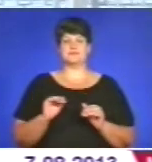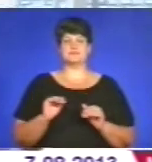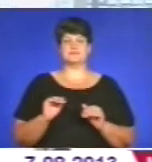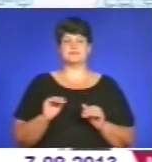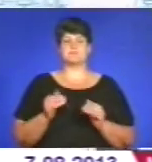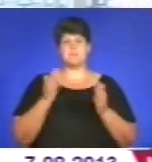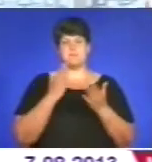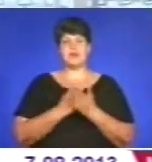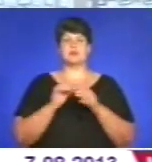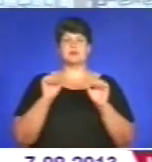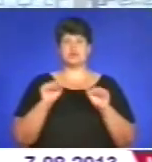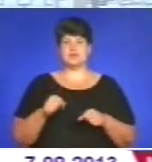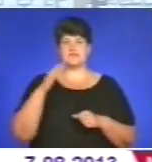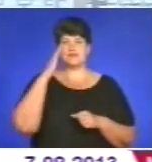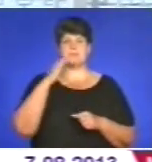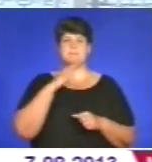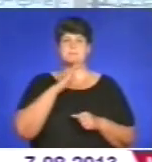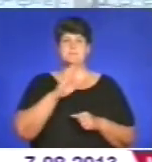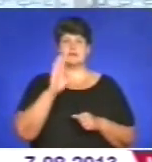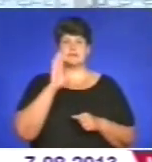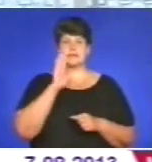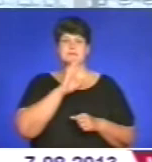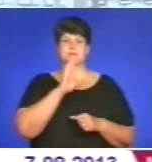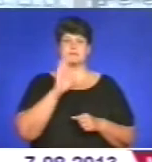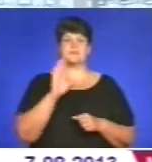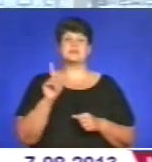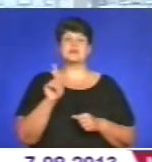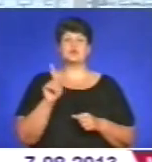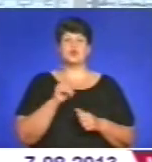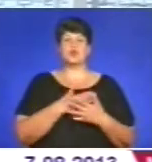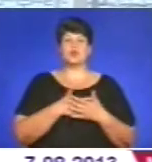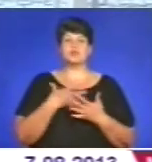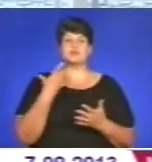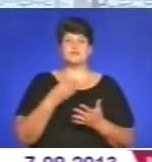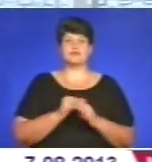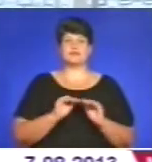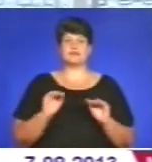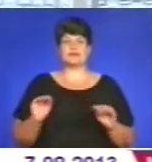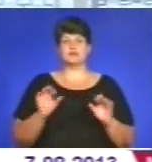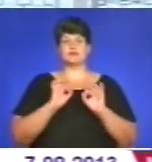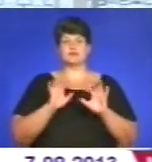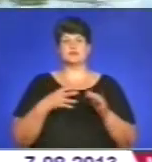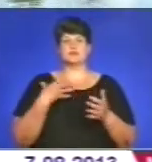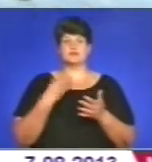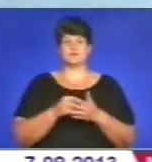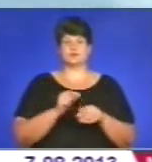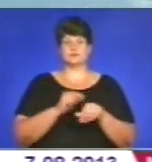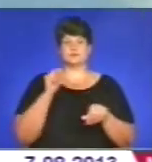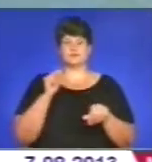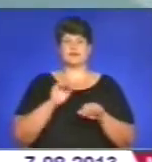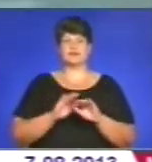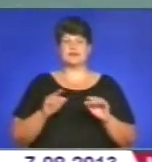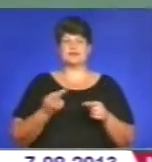Мали можливість батьки, матусі і татусі написати, за що люблять своїх дітей, висловити свої якісь емоції. Діти – це